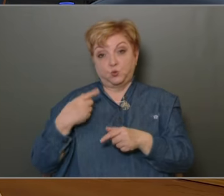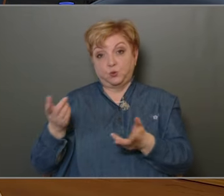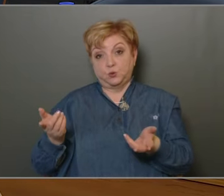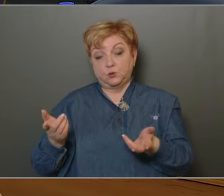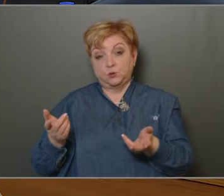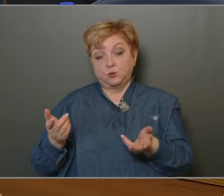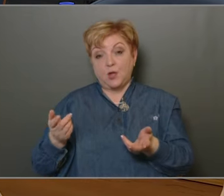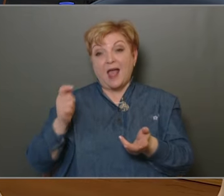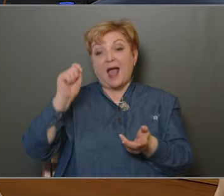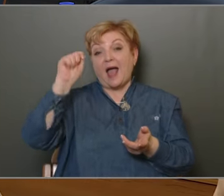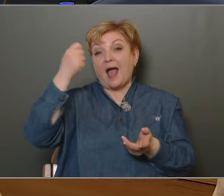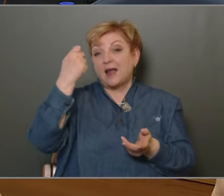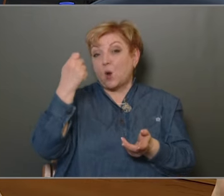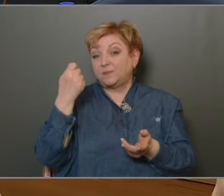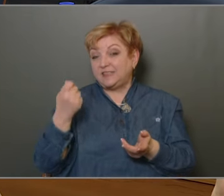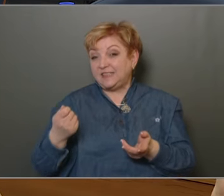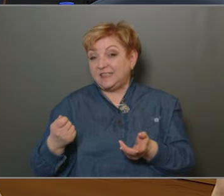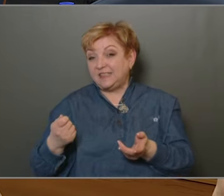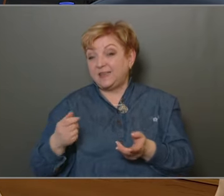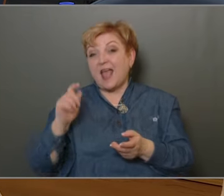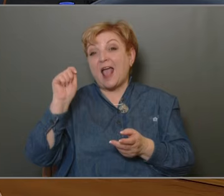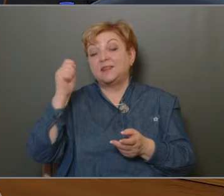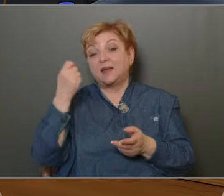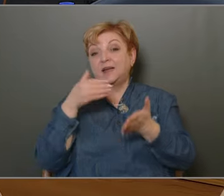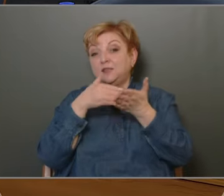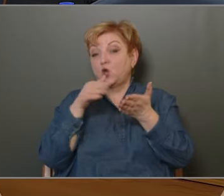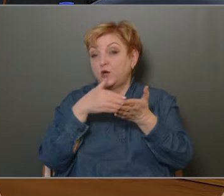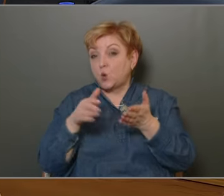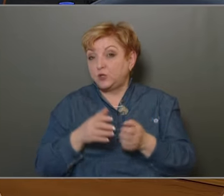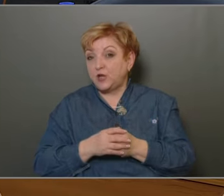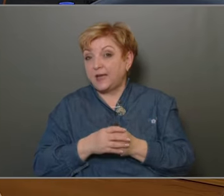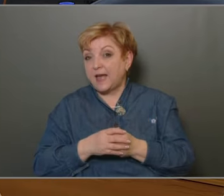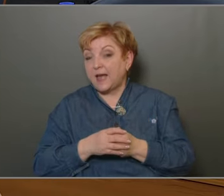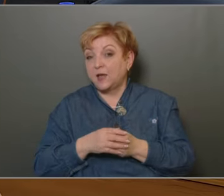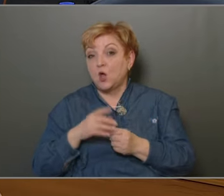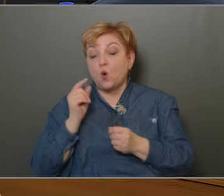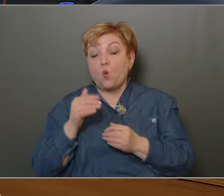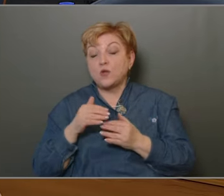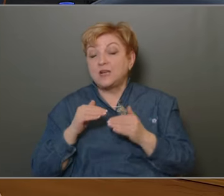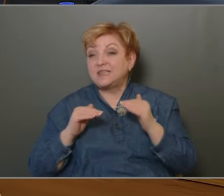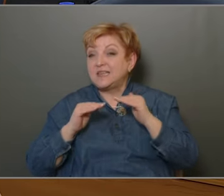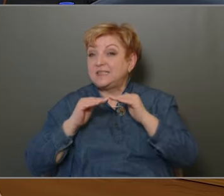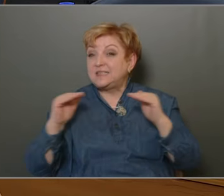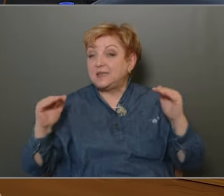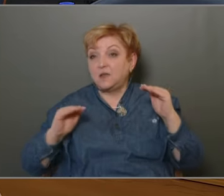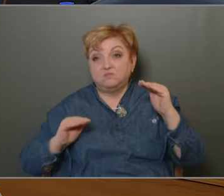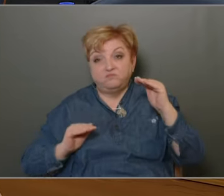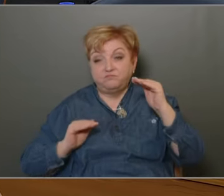az áramdíjak, az energetikai költségek olyan szinten